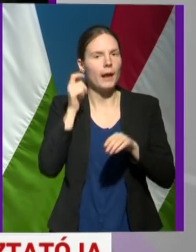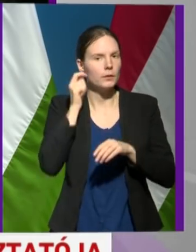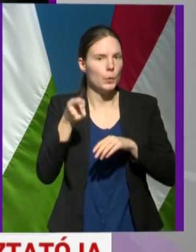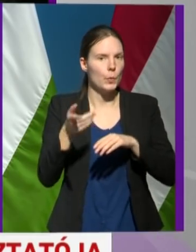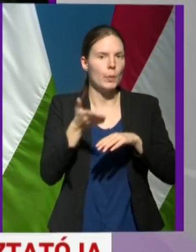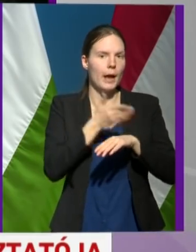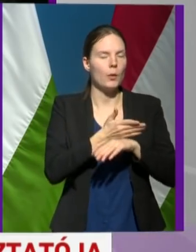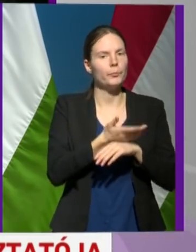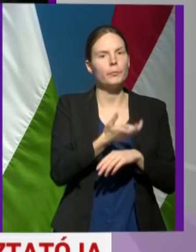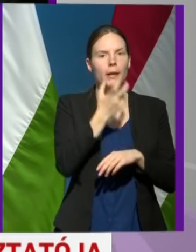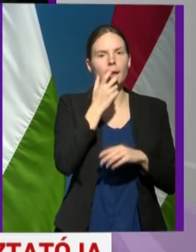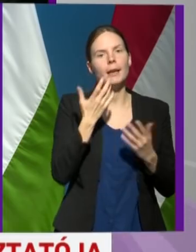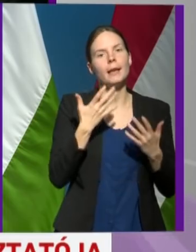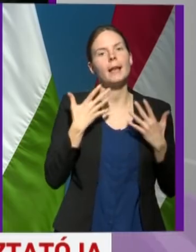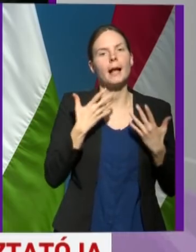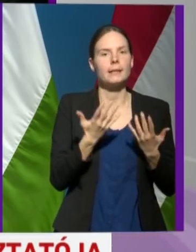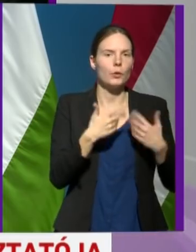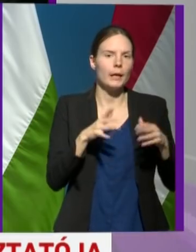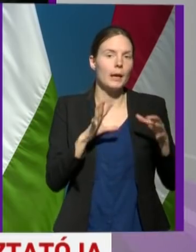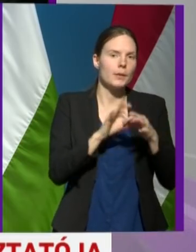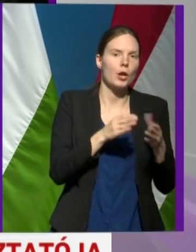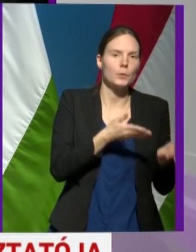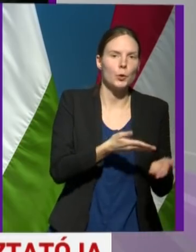iménti lélegeztetőgépes kérdésére csatlakozna,